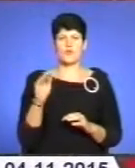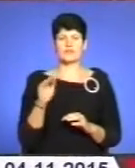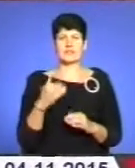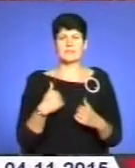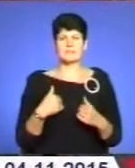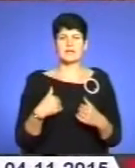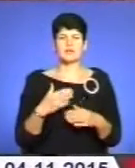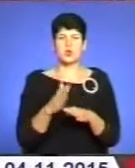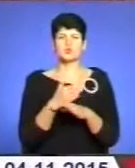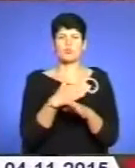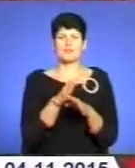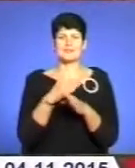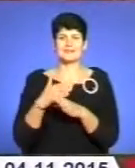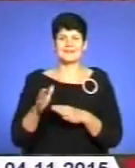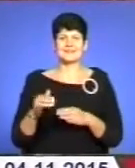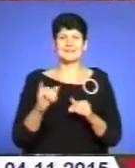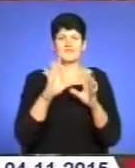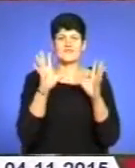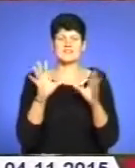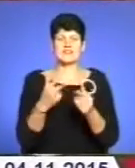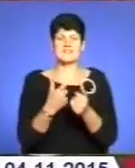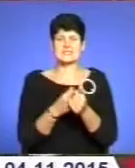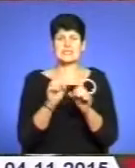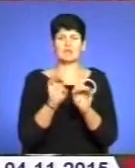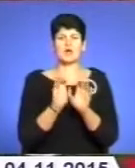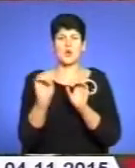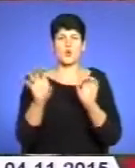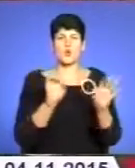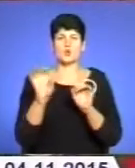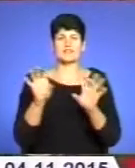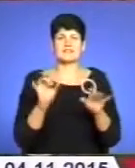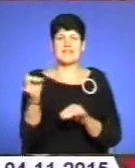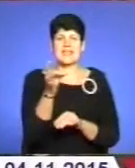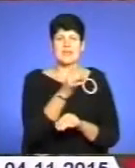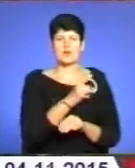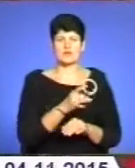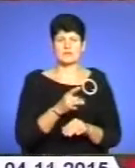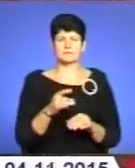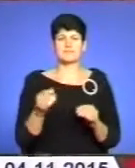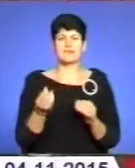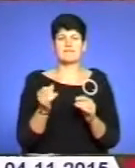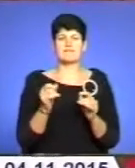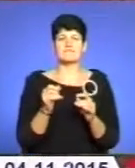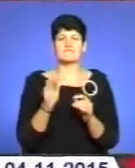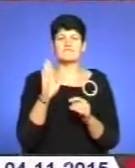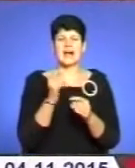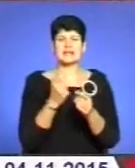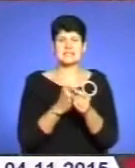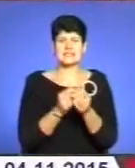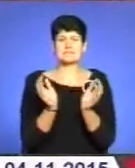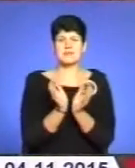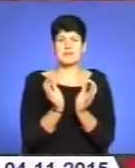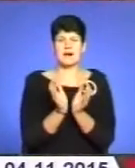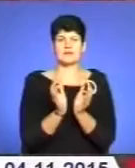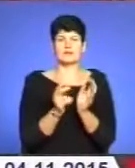ми її розподілили і вся вакцина була роздана у регіони. Вакцина зберігалася при температурі у нас плюс 2,